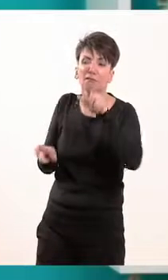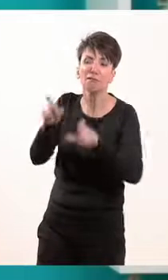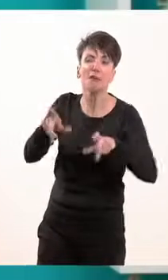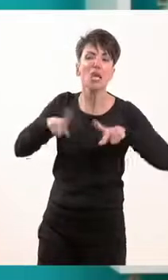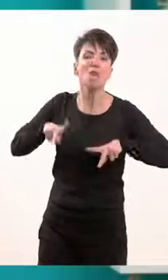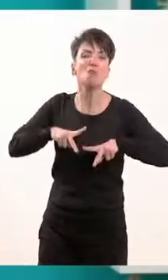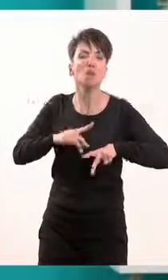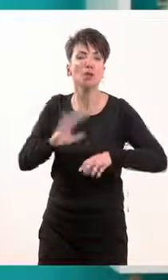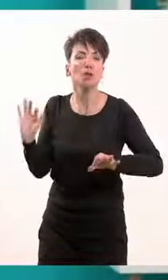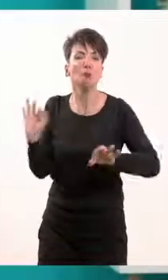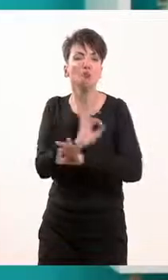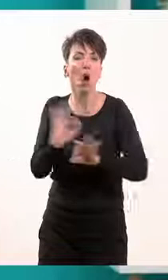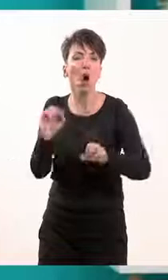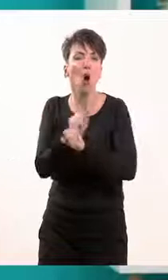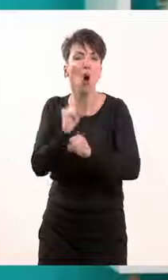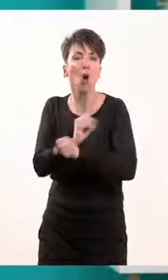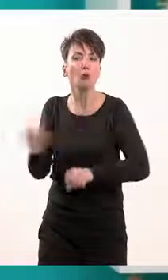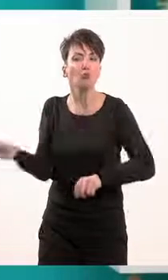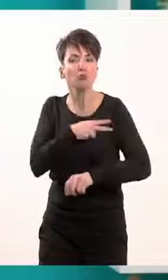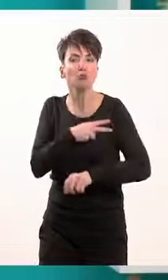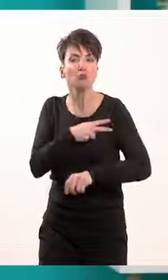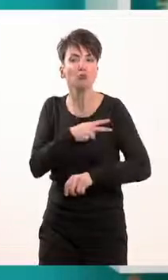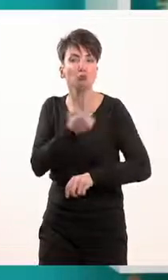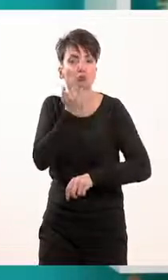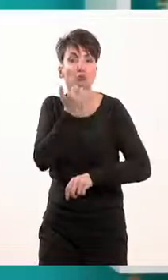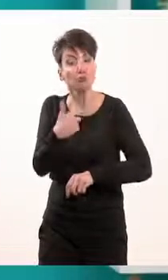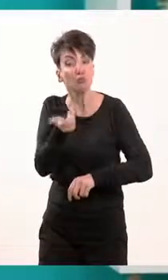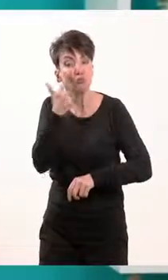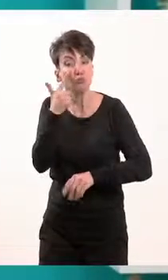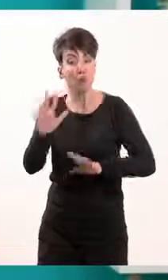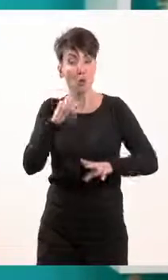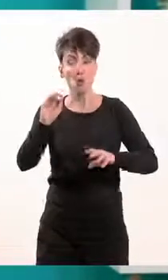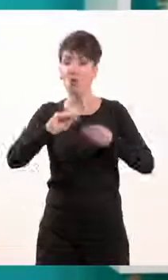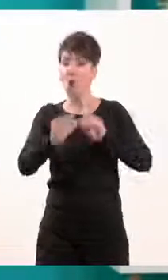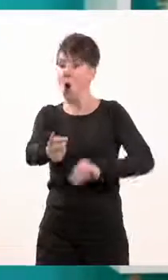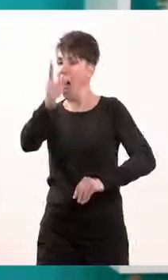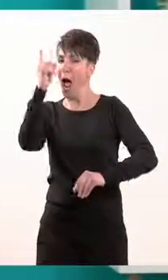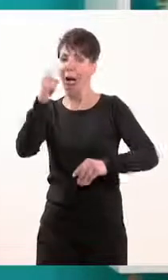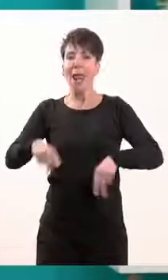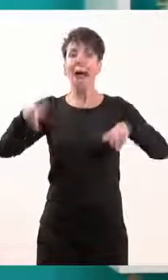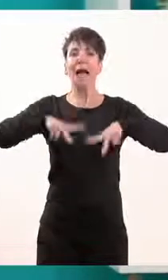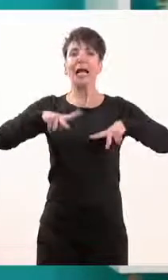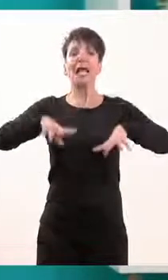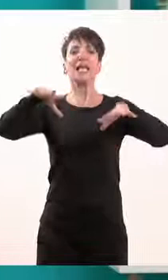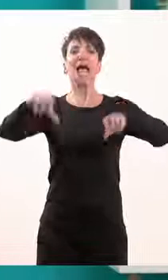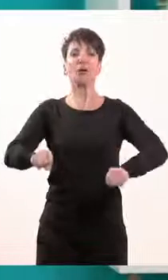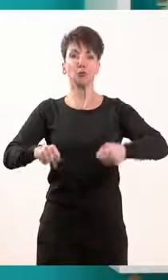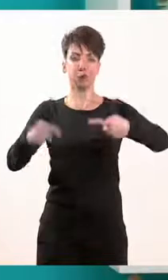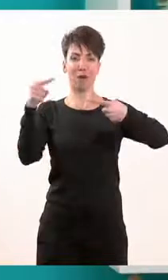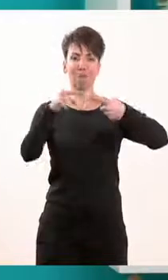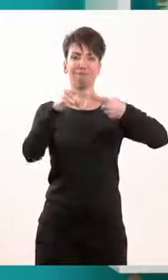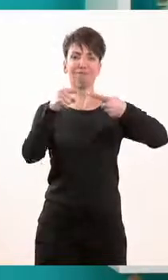τους, αν επιτελούν σωστά το έργο τους. Αυτός είναι ο ρόλος της πρώτης κρατικής εξουσίας, της